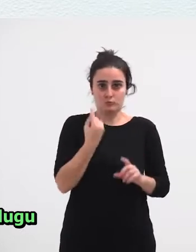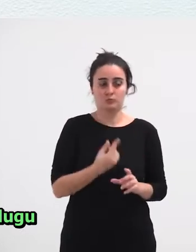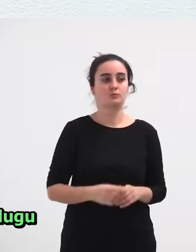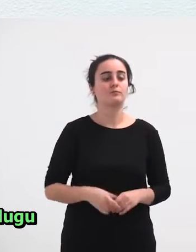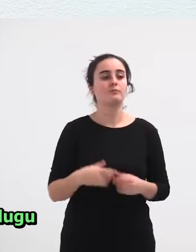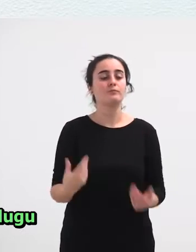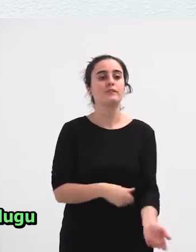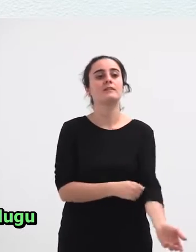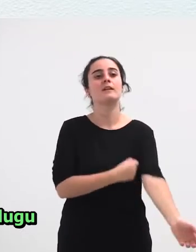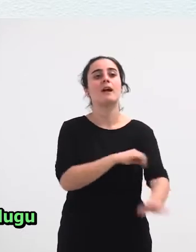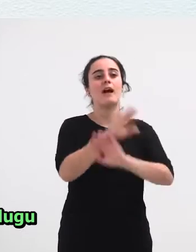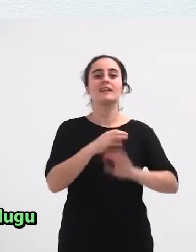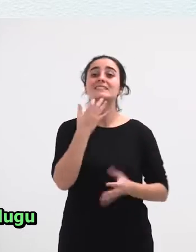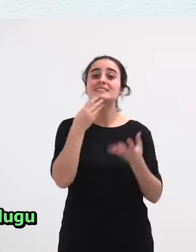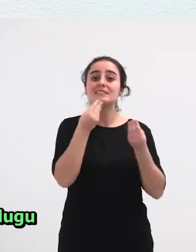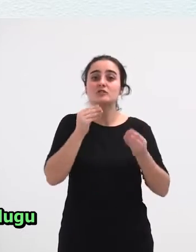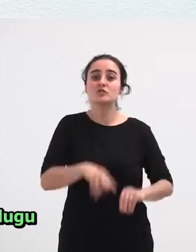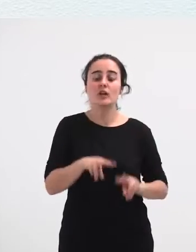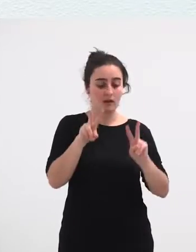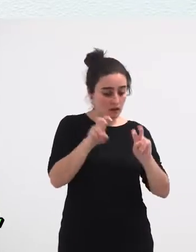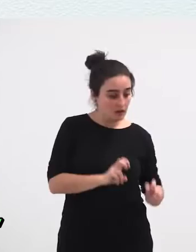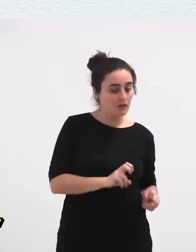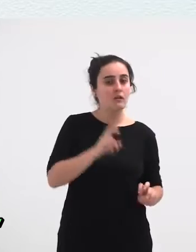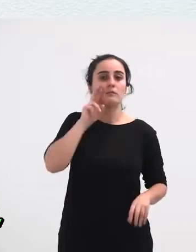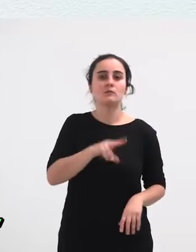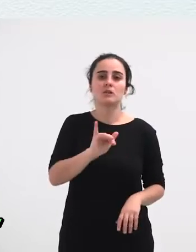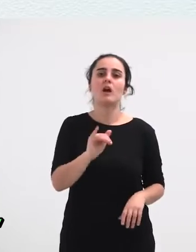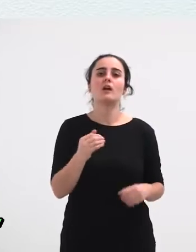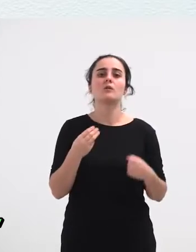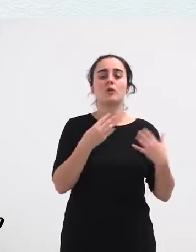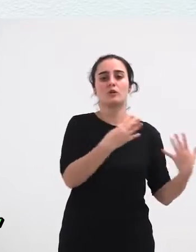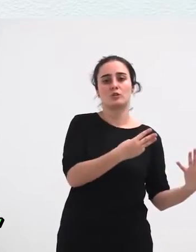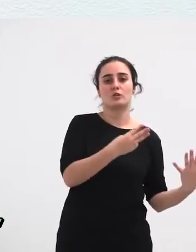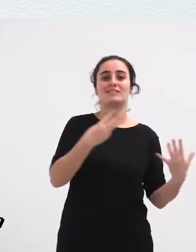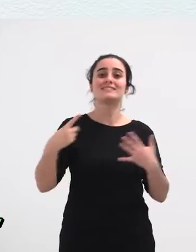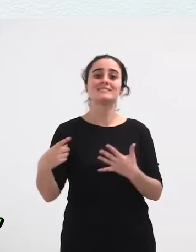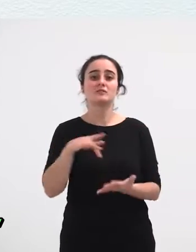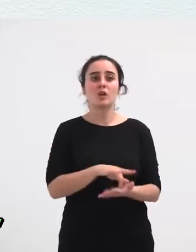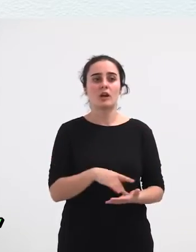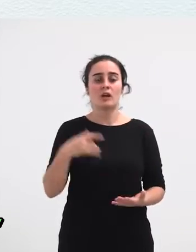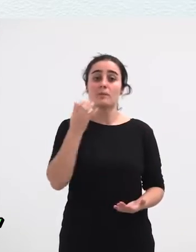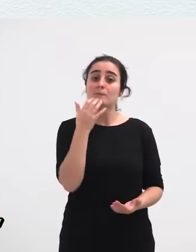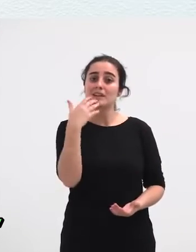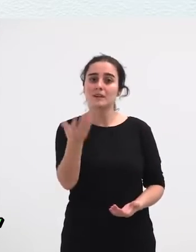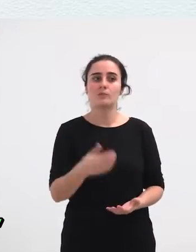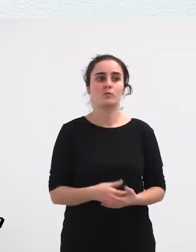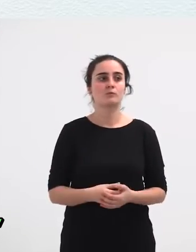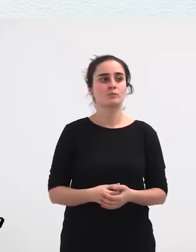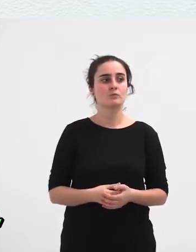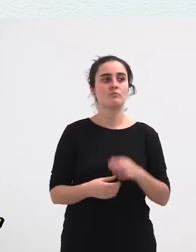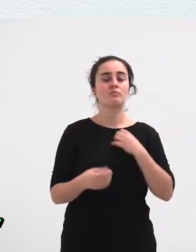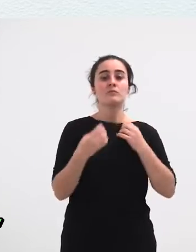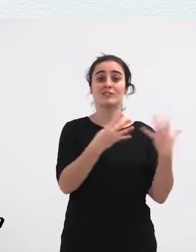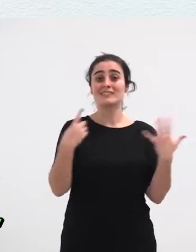Historia Biskata Arakatzen Bat Dugu Ikusten Egon Dela Larrogeita Hemen Zortzian Irunen Adibidez Udalak Berak Udalak